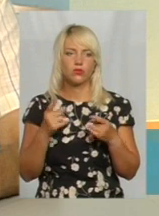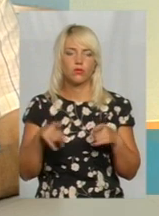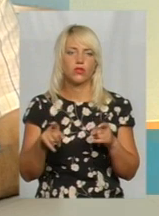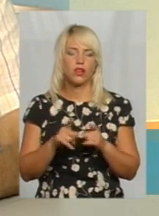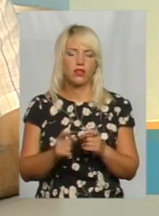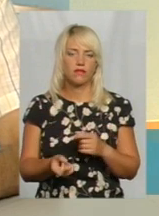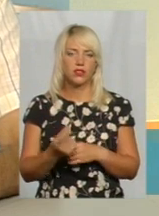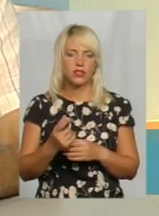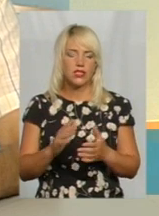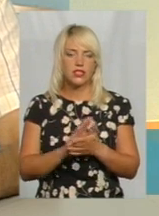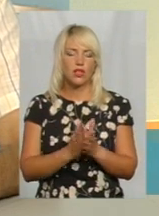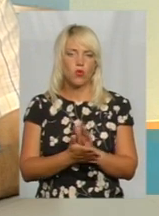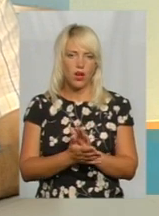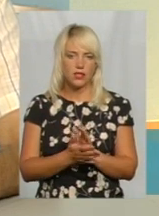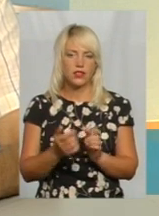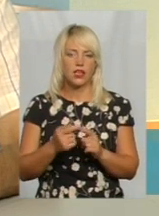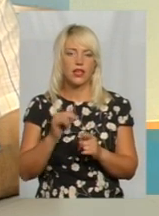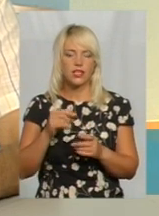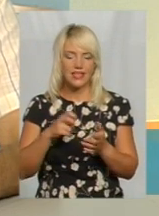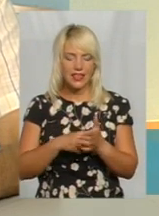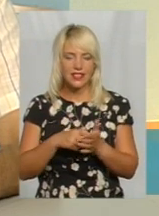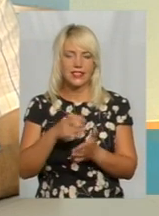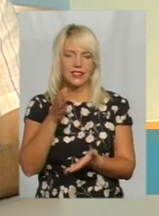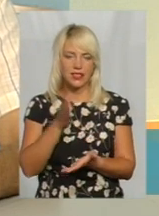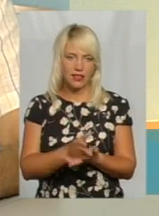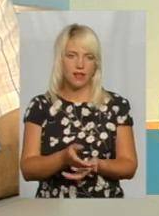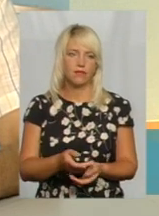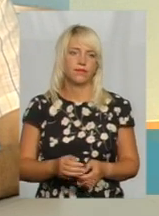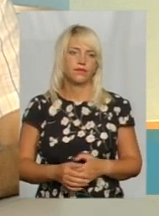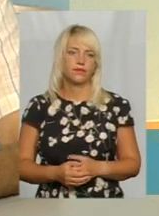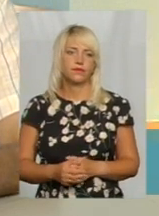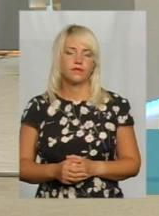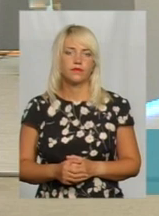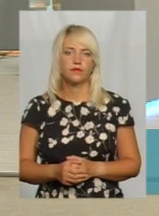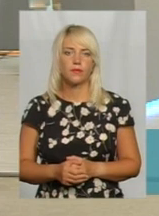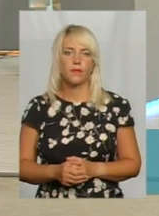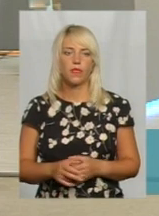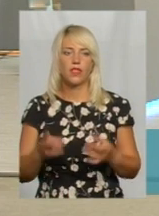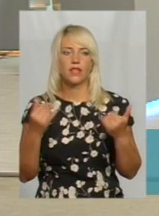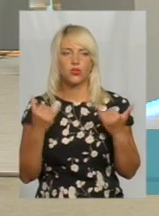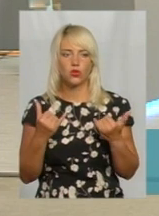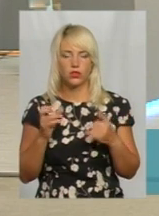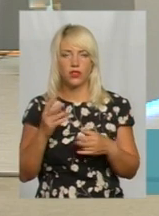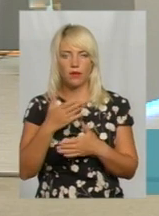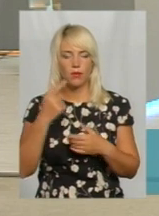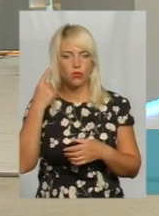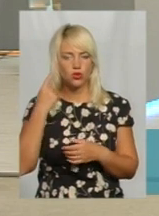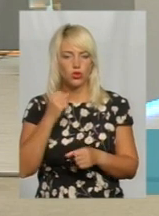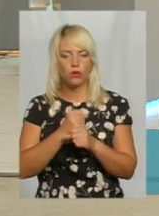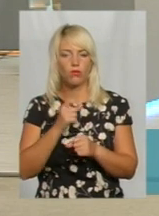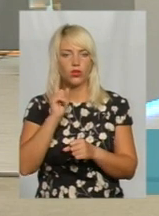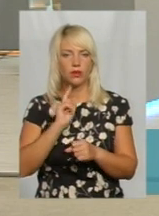ситуація виявлена, лист дійсно є і він є в наявності. І на сьогодні, як ми почули роботи